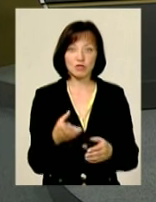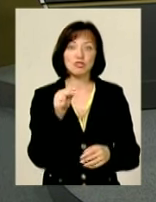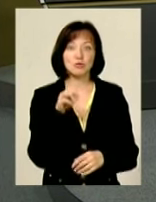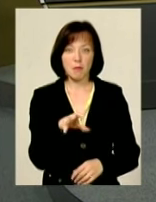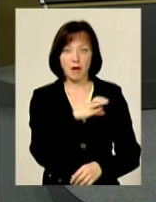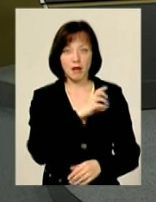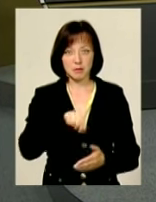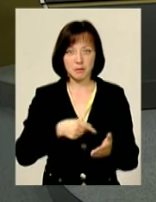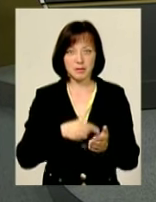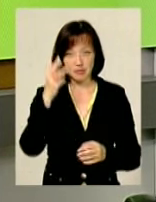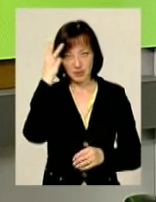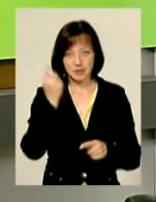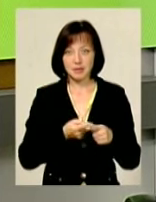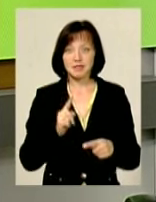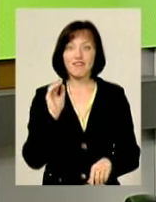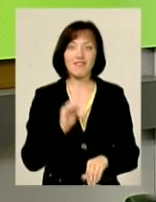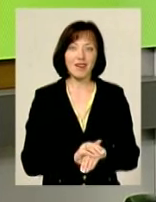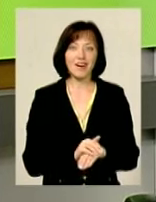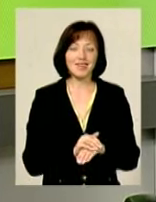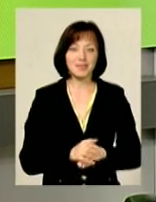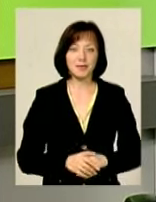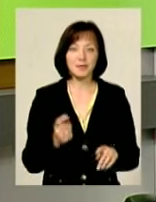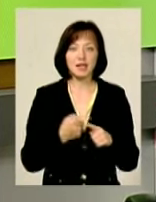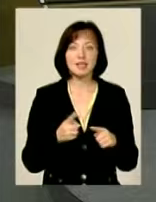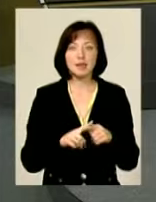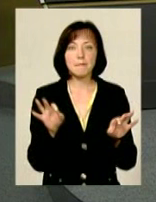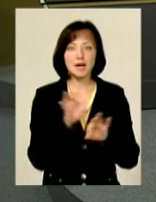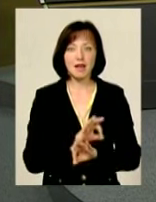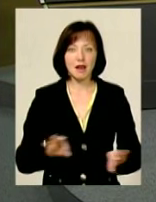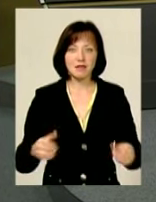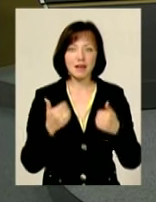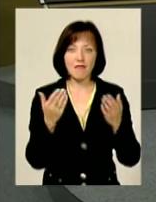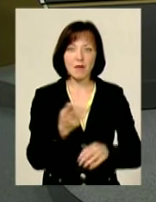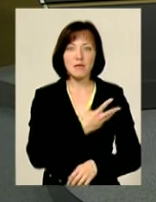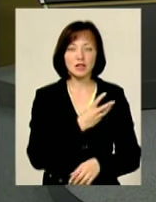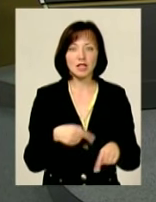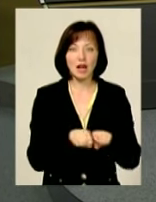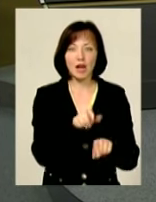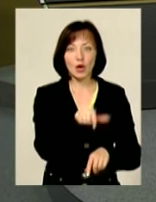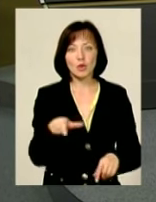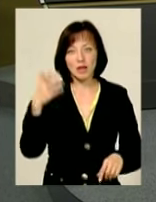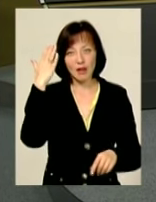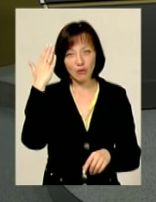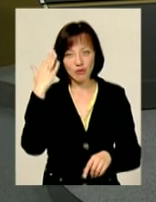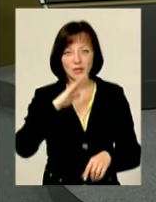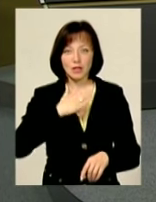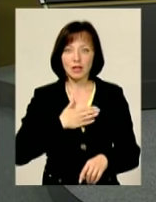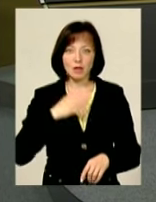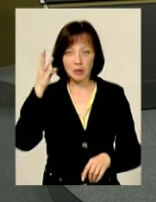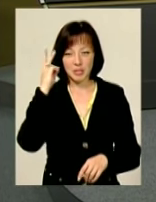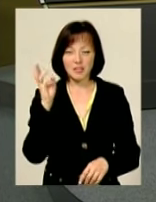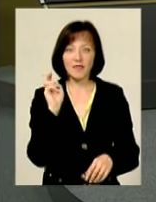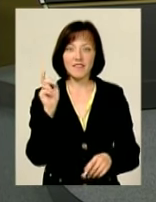Хмельницьке. Розумієте, це факт. Це прекрасно. Я вам щиро бажаю, щоб таких людей, талановитих нашу Хмельниччину,